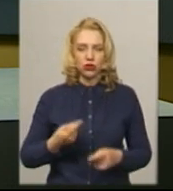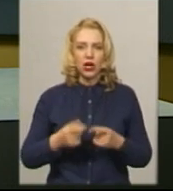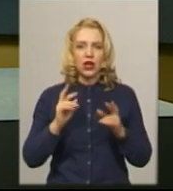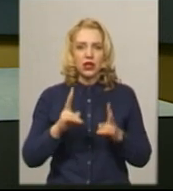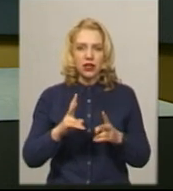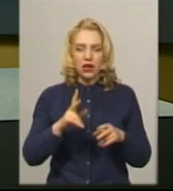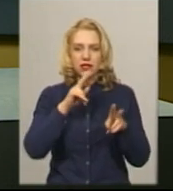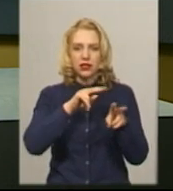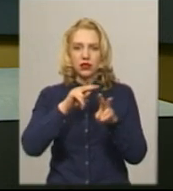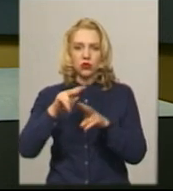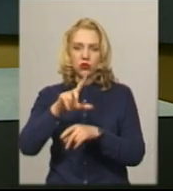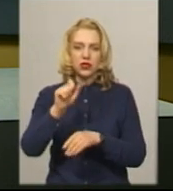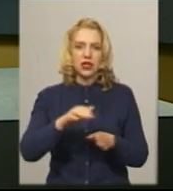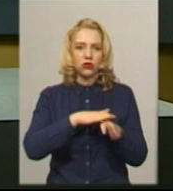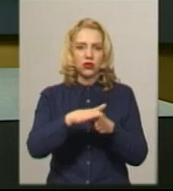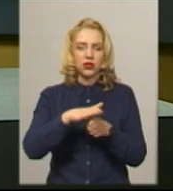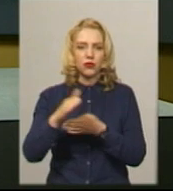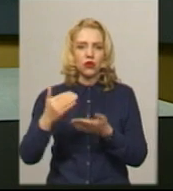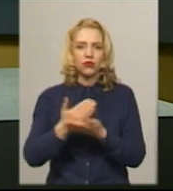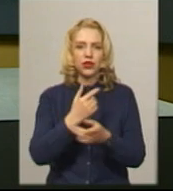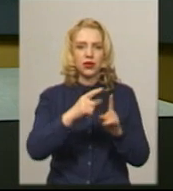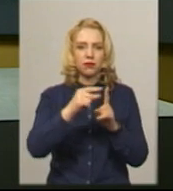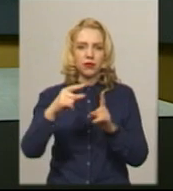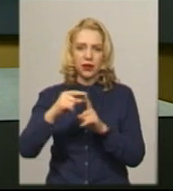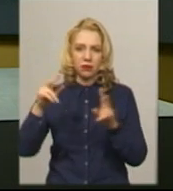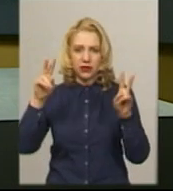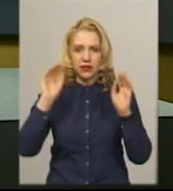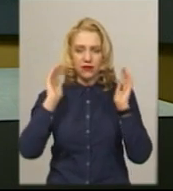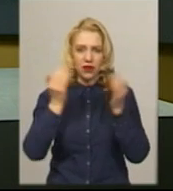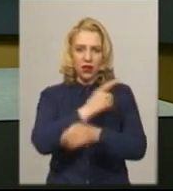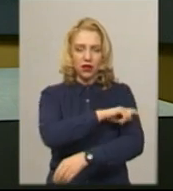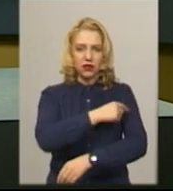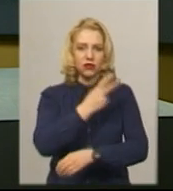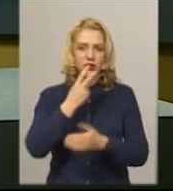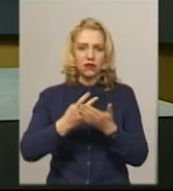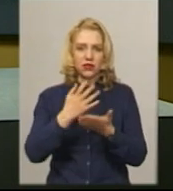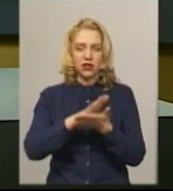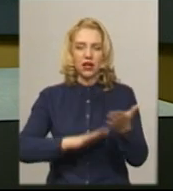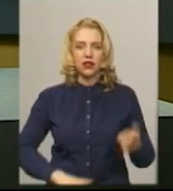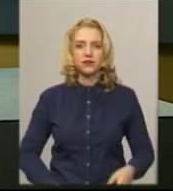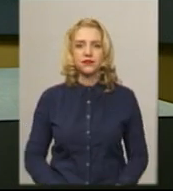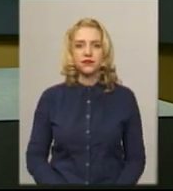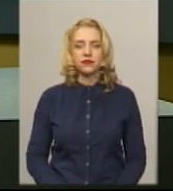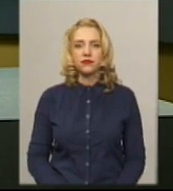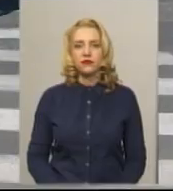слідкують правоохоронці за дотриманням нових карантинних приписів, у обласному центрі бачила наша знімальна група.